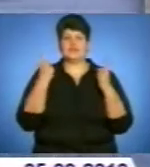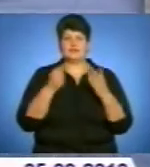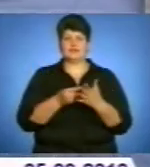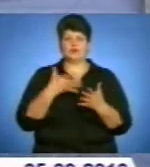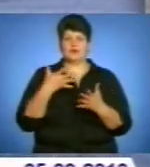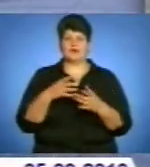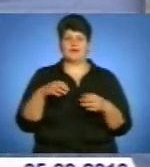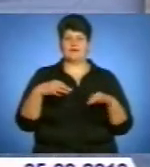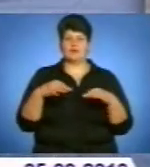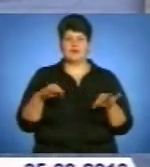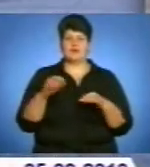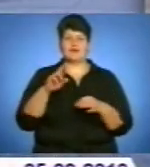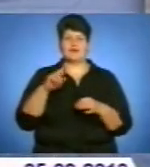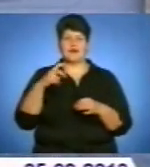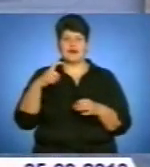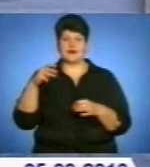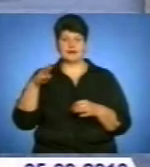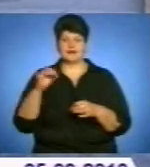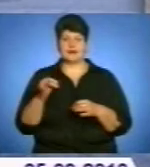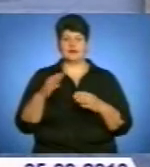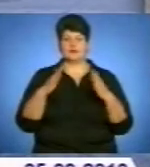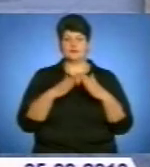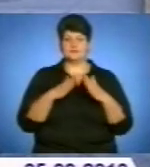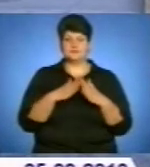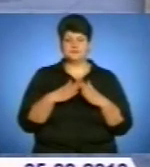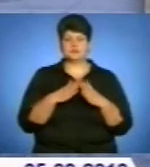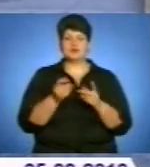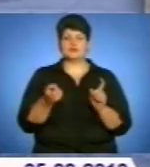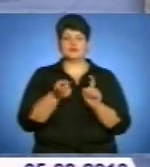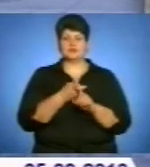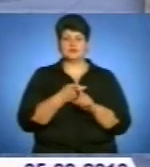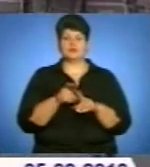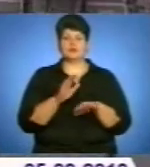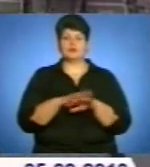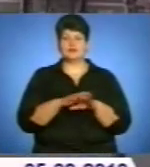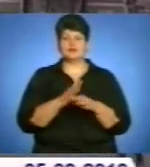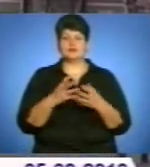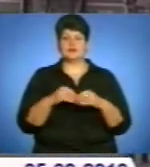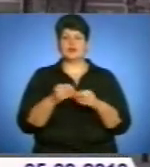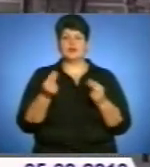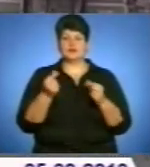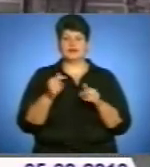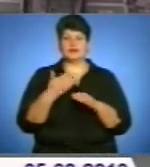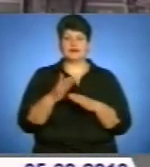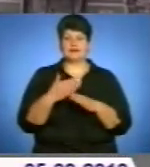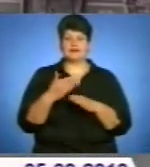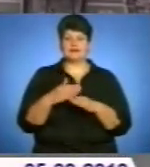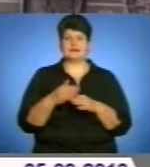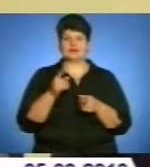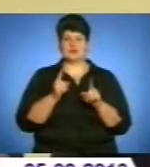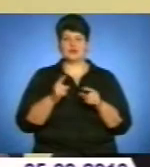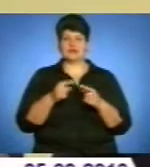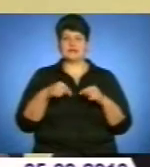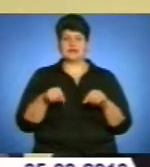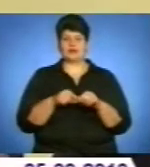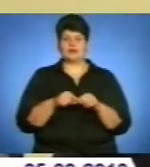яхти та нерухомість. Крім того, це сприятиме детенізації економіки та залучені до банківської системи коштів для кредитування реального сектору економіки.